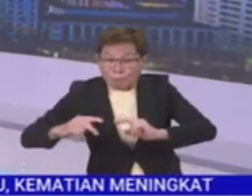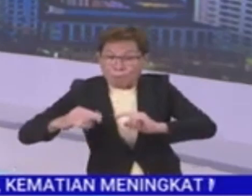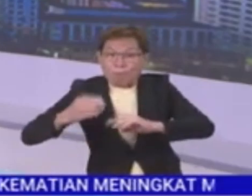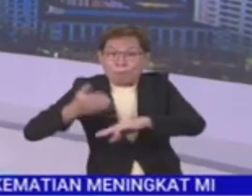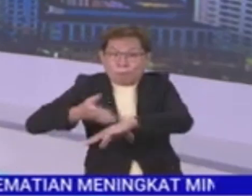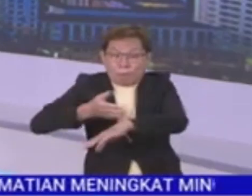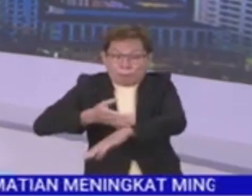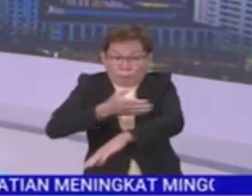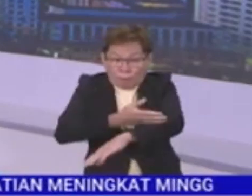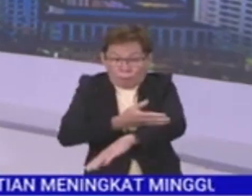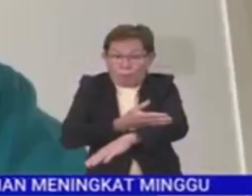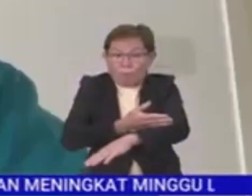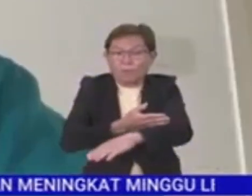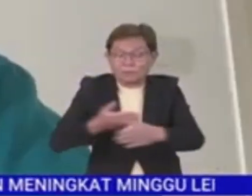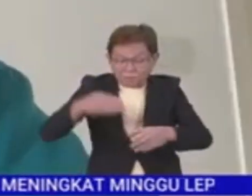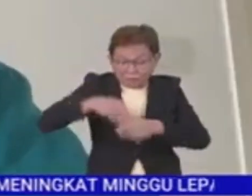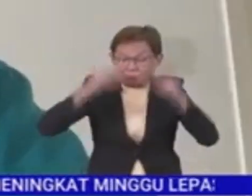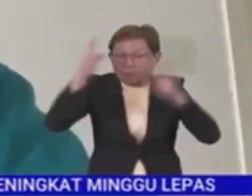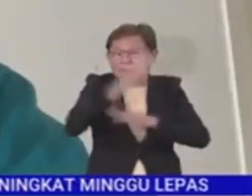pasaran buruh.